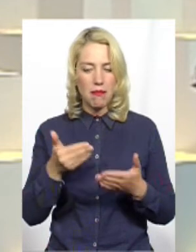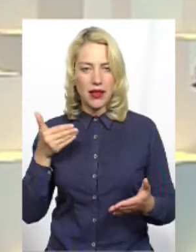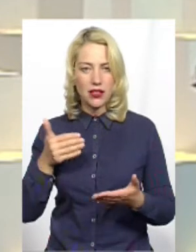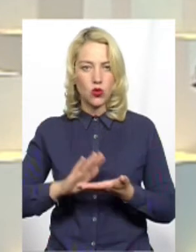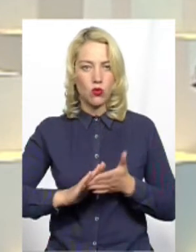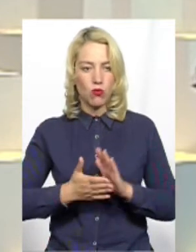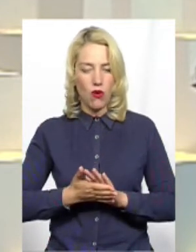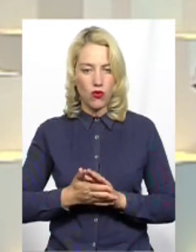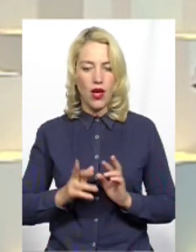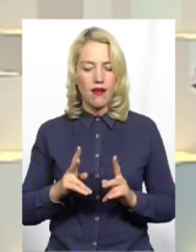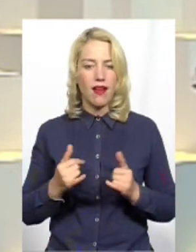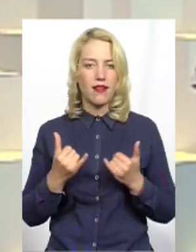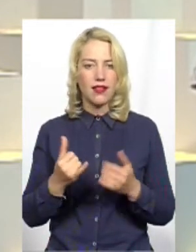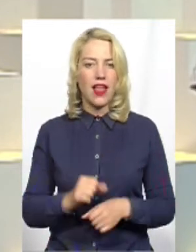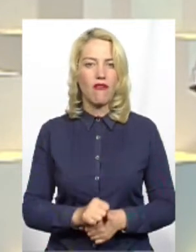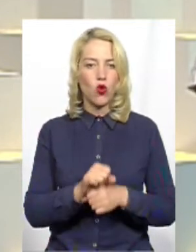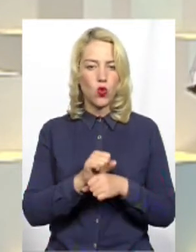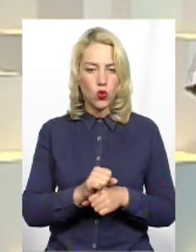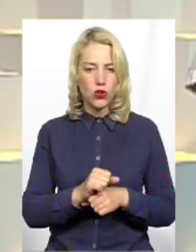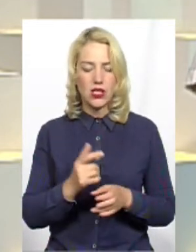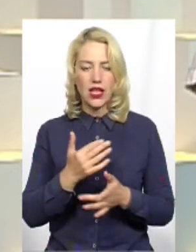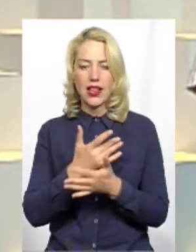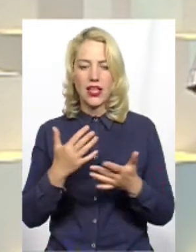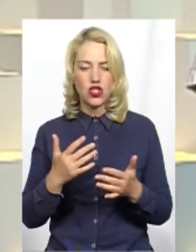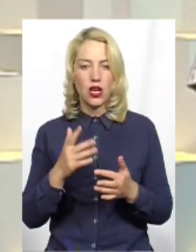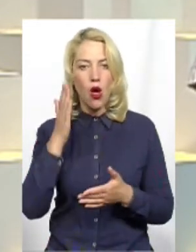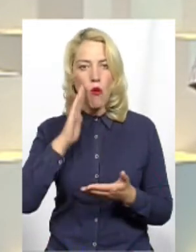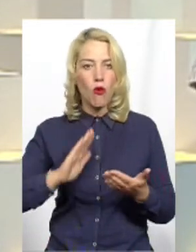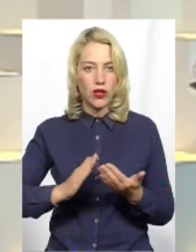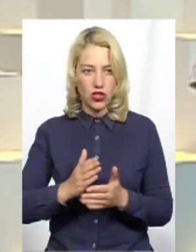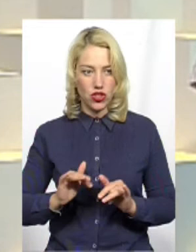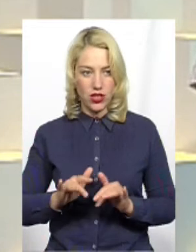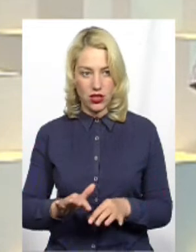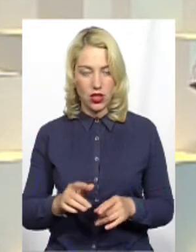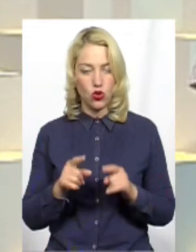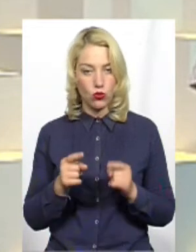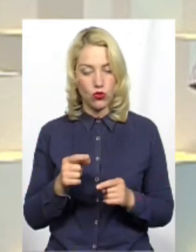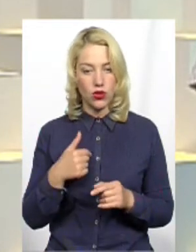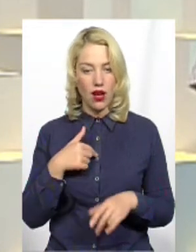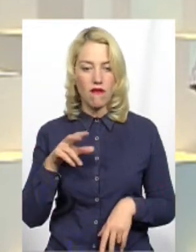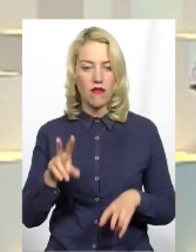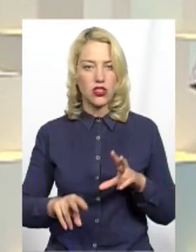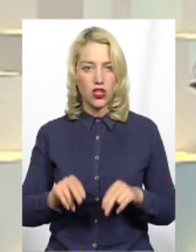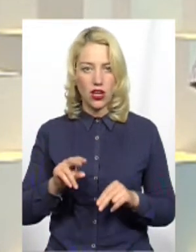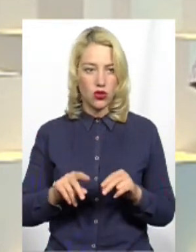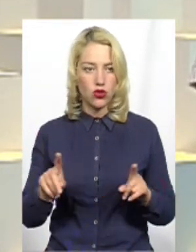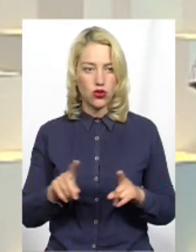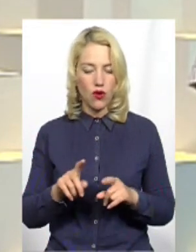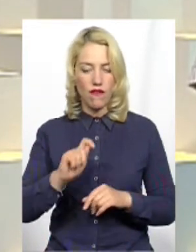як і для революції, і для всіх інших політичних дій Тому рахую, що війну